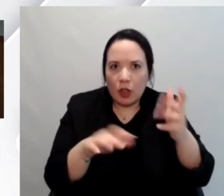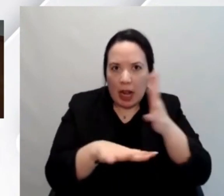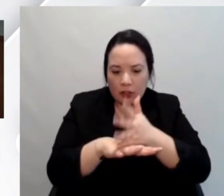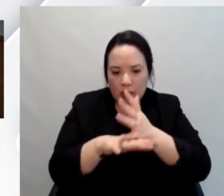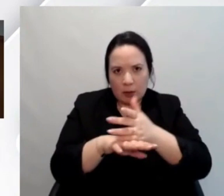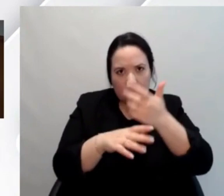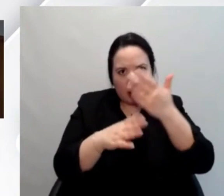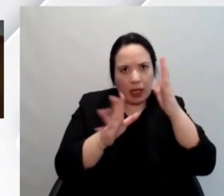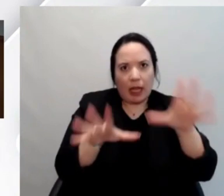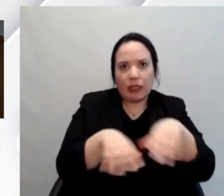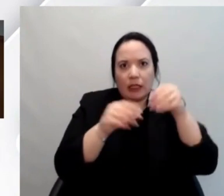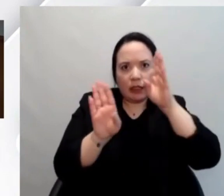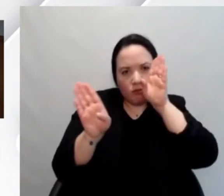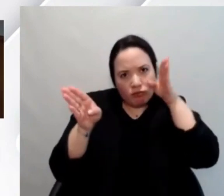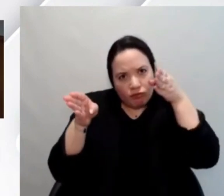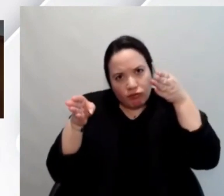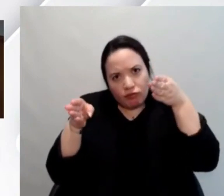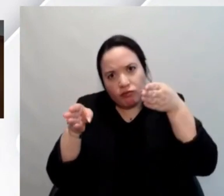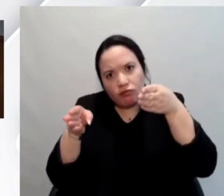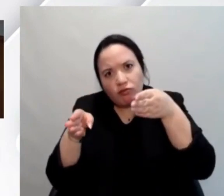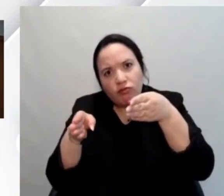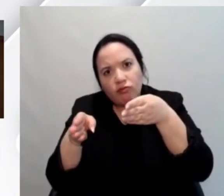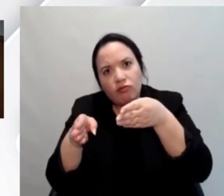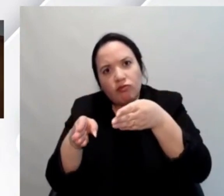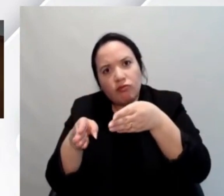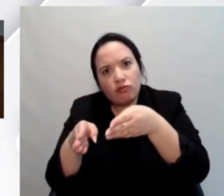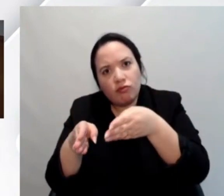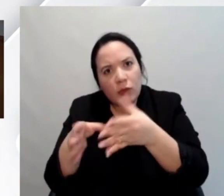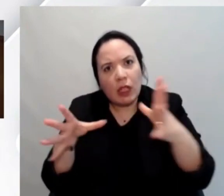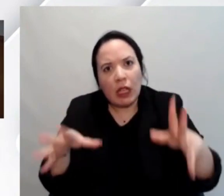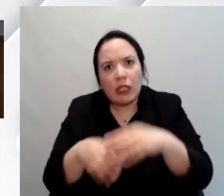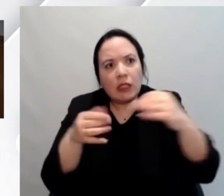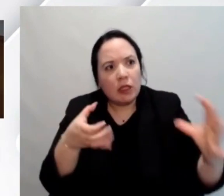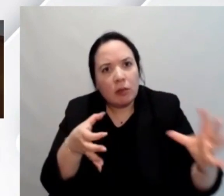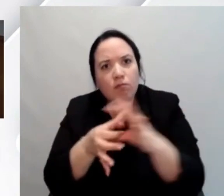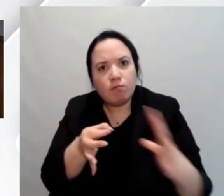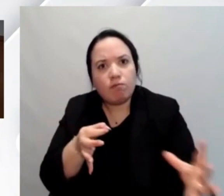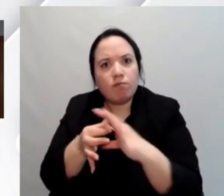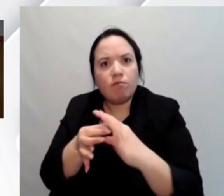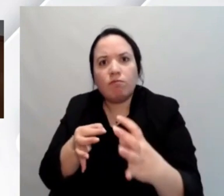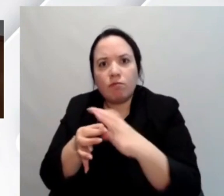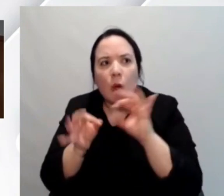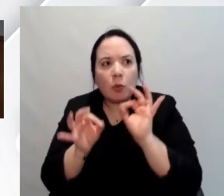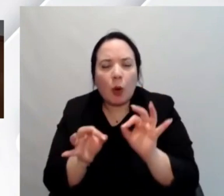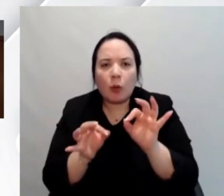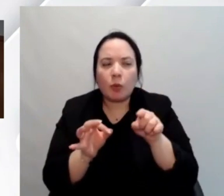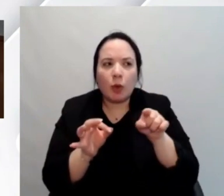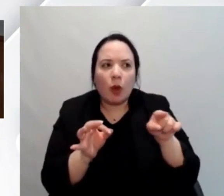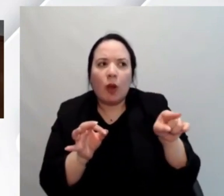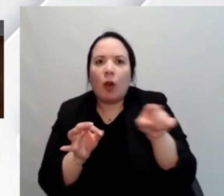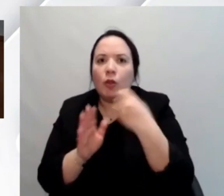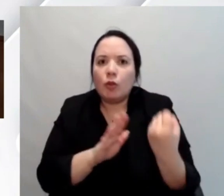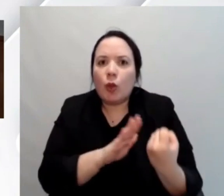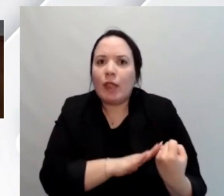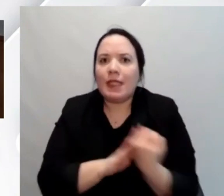coinvolgimento di realtà anche interessate a sostenere l'evento e